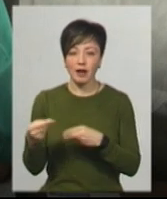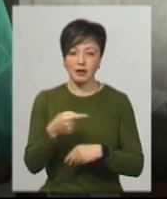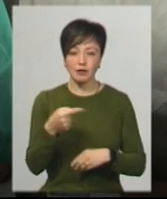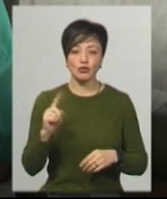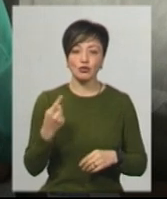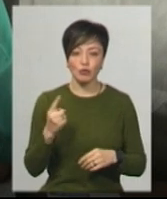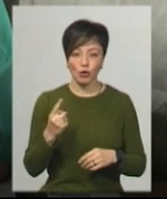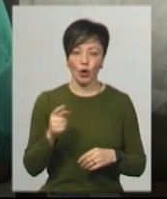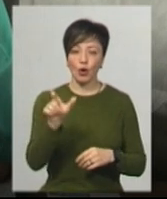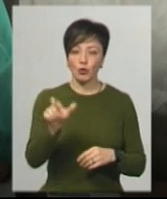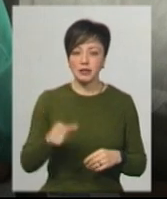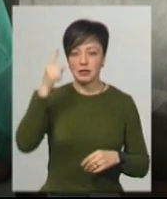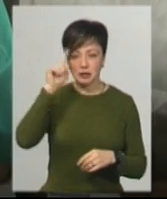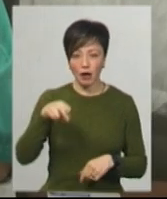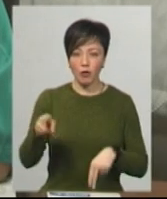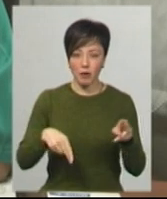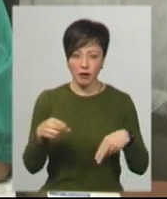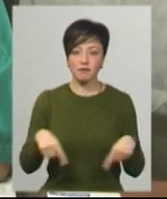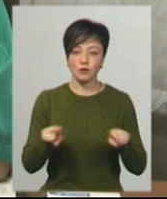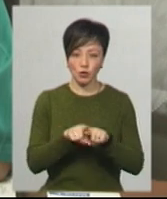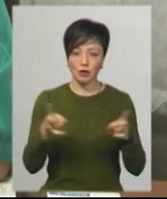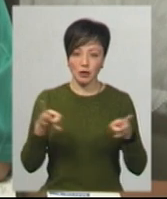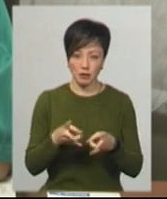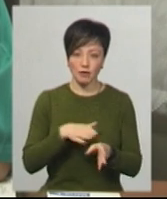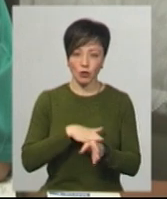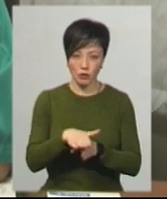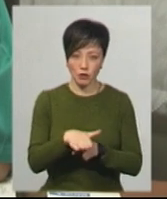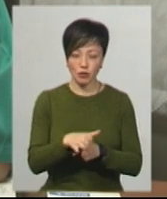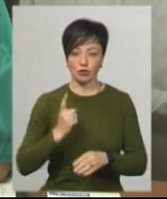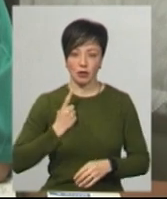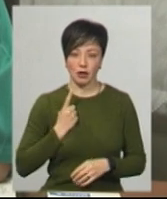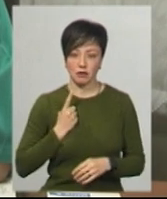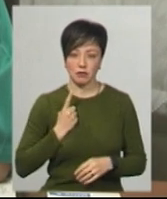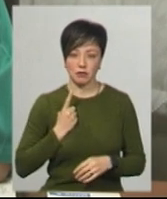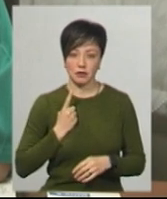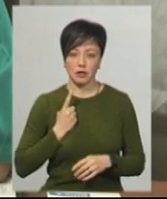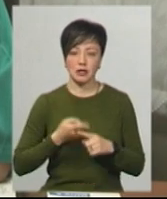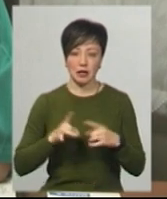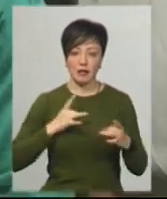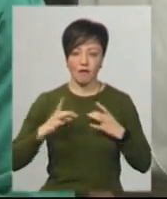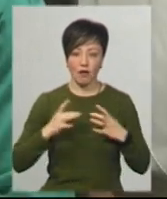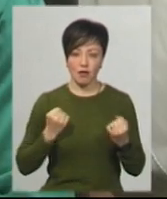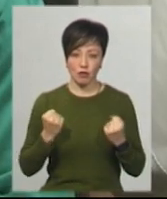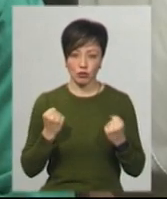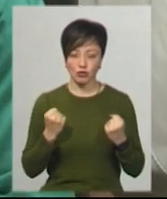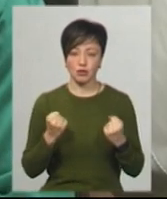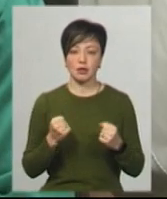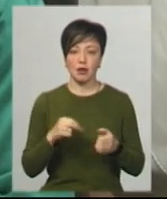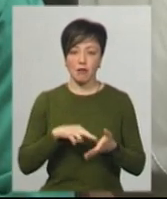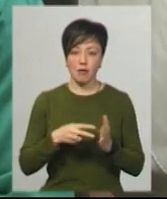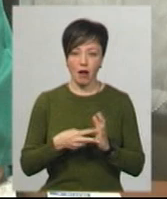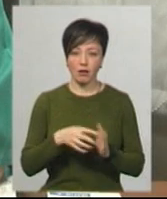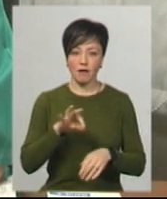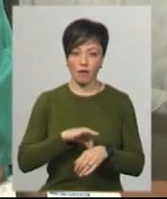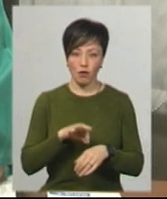знає, що їй операцію в сурну прийдеться виконувати, але вона її чекає. Це і нервове напруження. Планові хворі